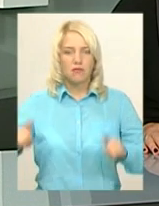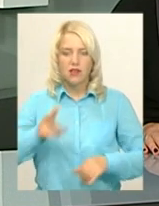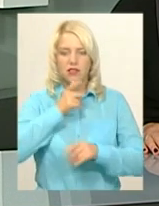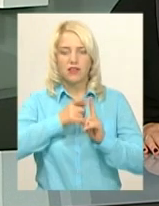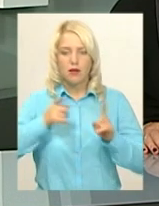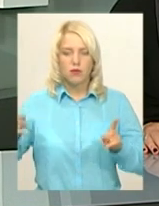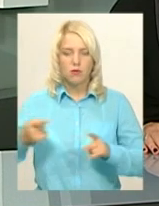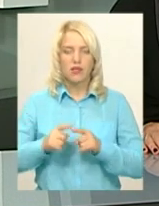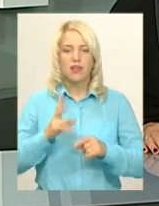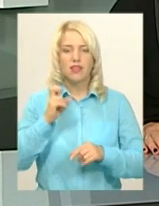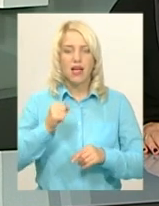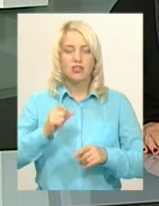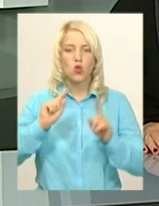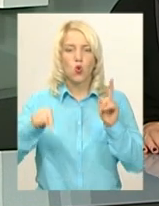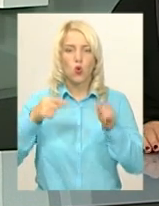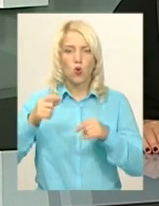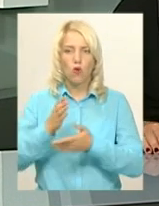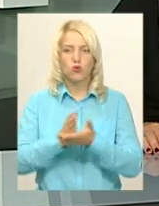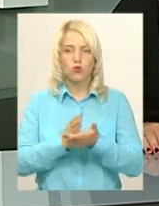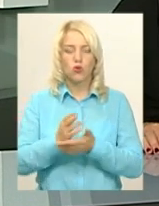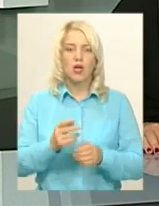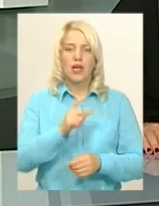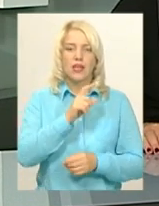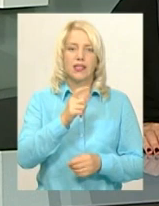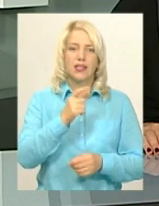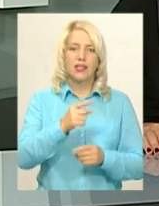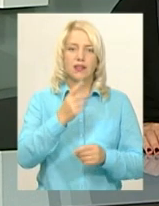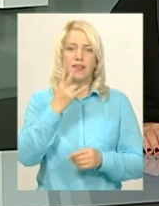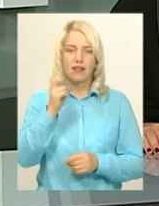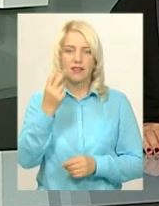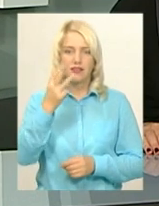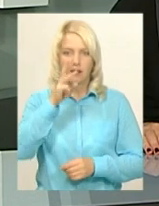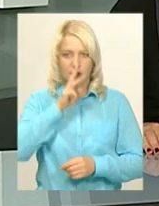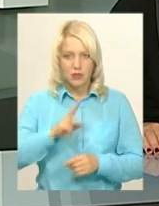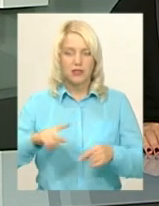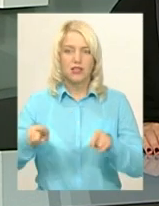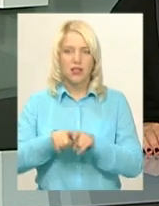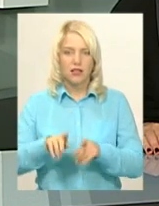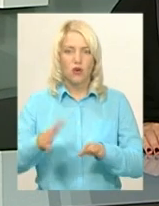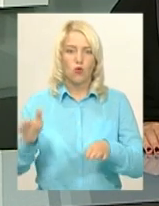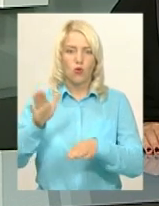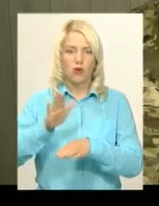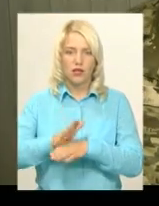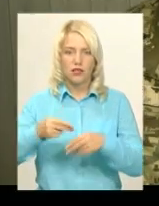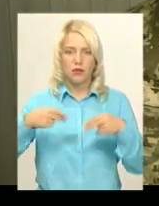строкову військову службу з 2 до 3 місяців. Відповідний указ глава держави підписав 10 вересня.